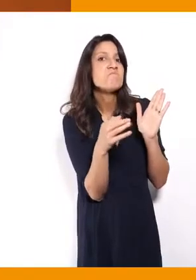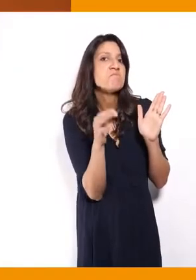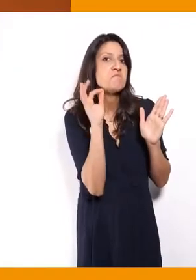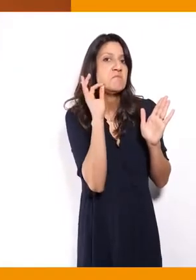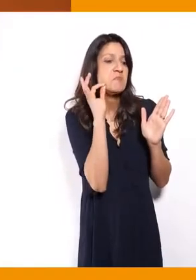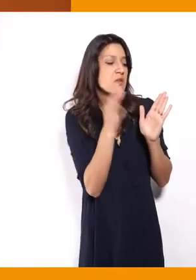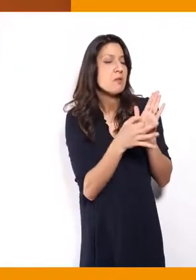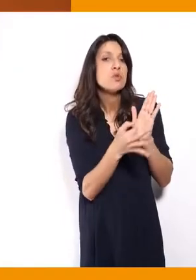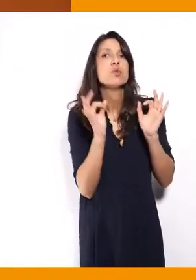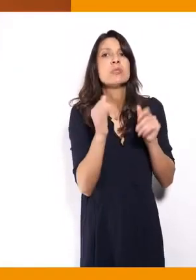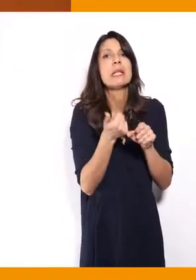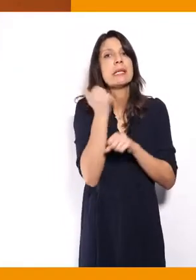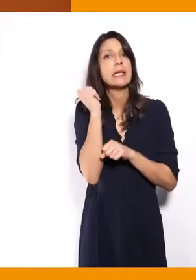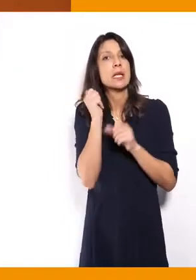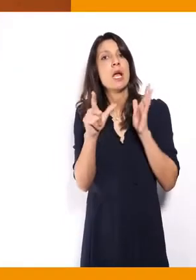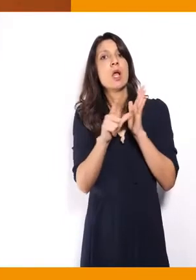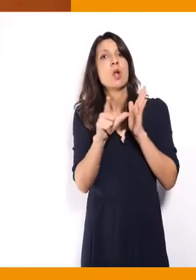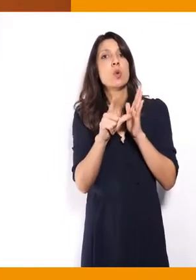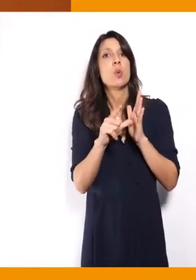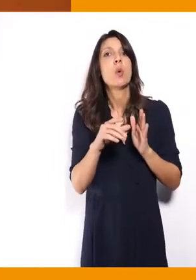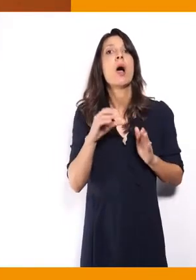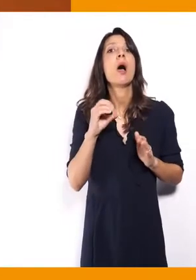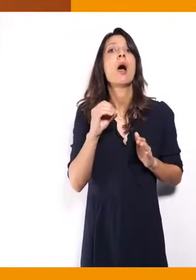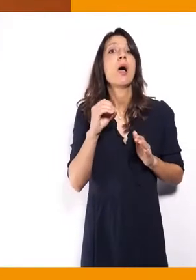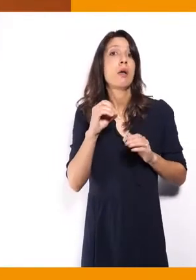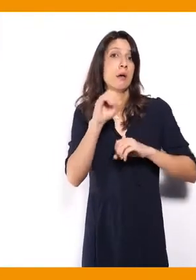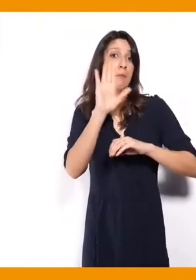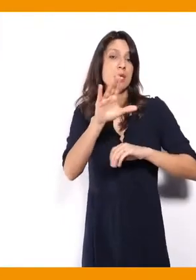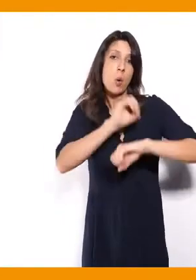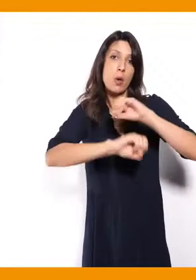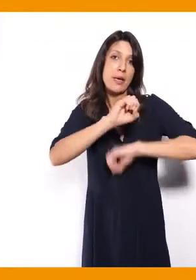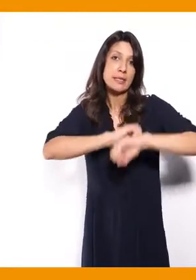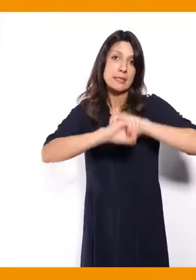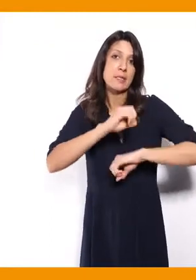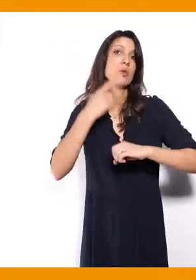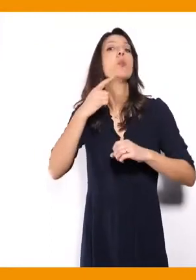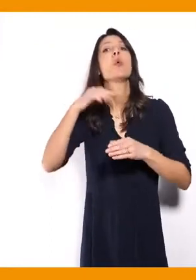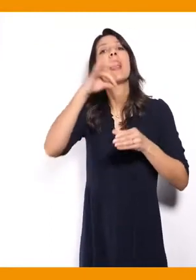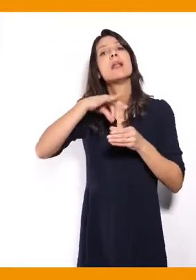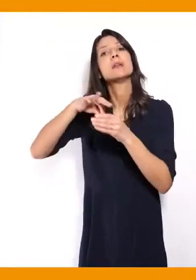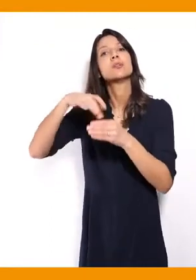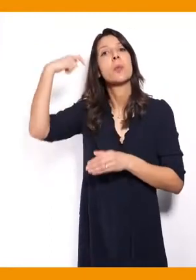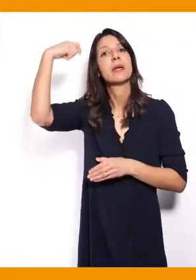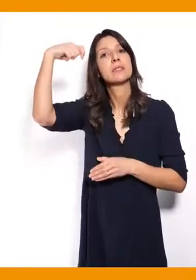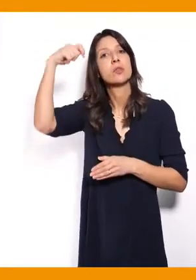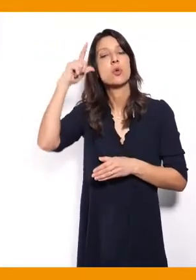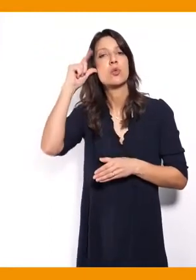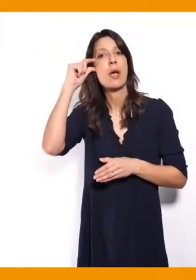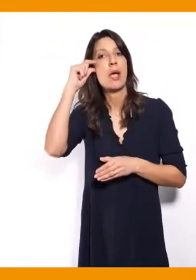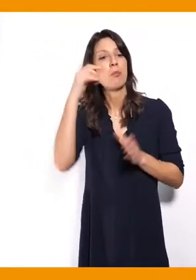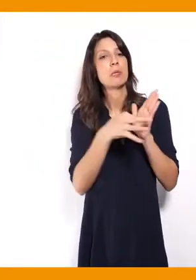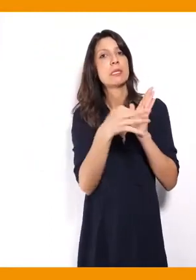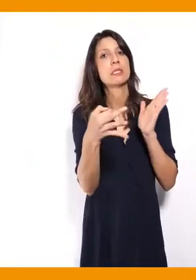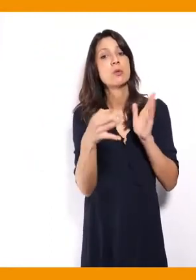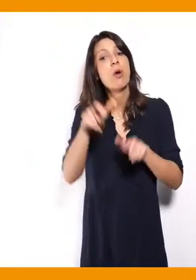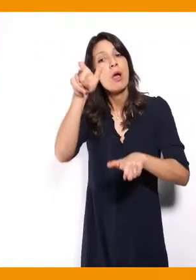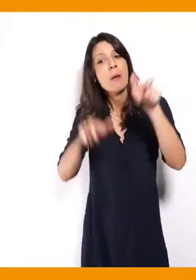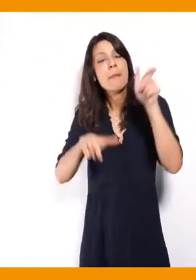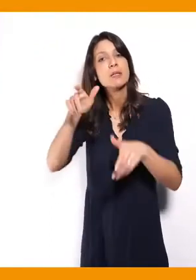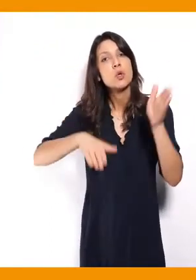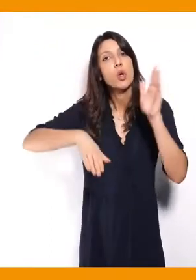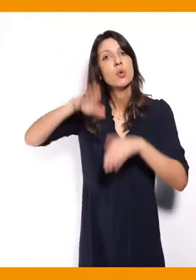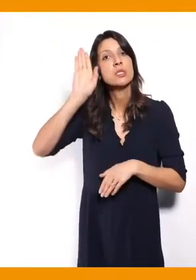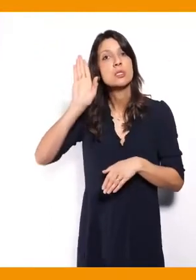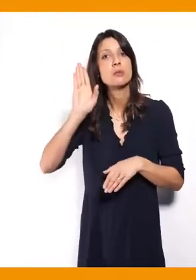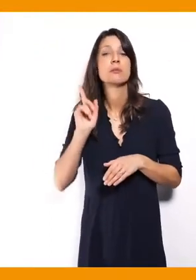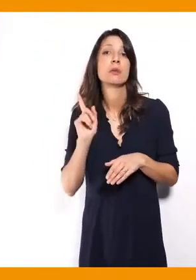dernier avec la modification de la loi organique qui organise l'élection du président de la République et qui dit que les candidats à l'élection présidentielle